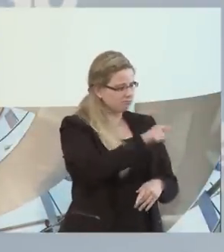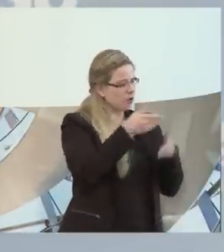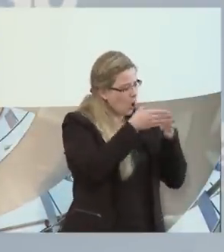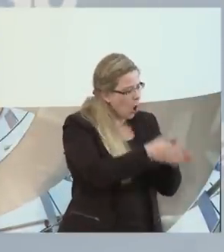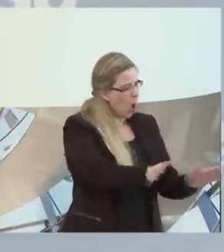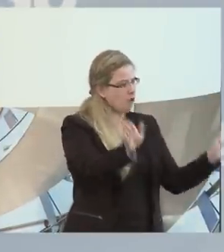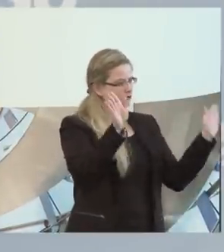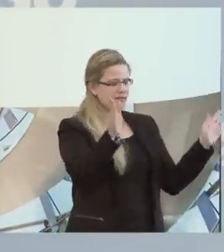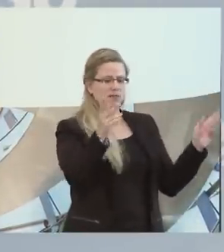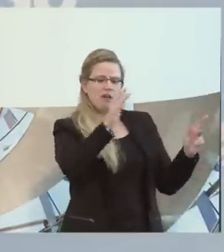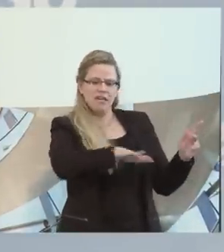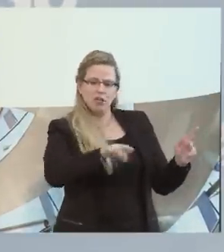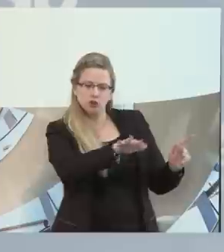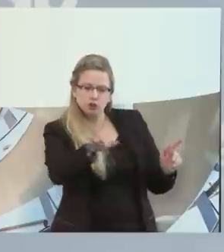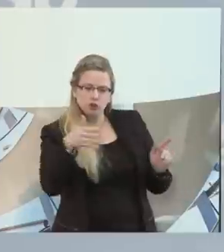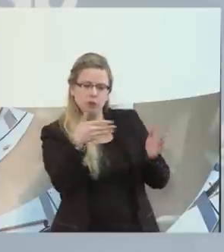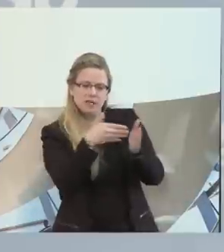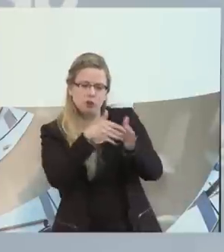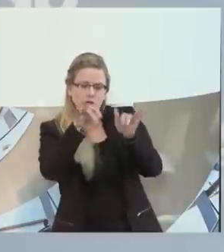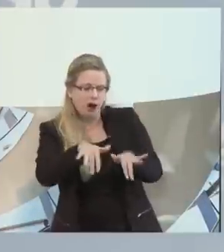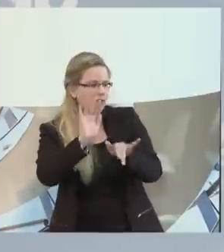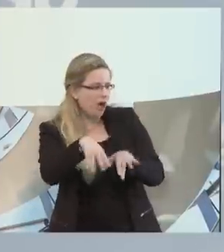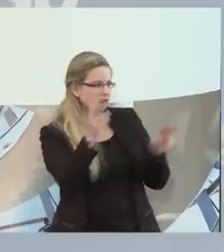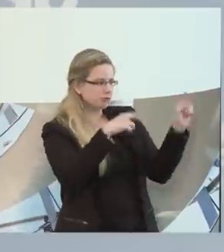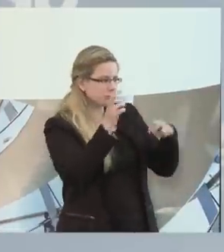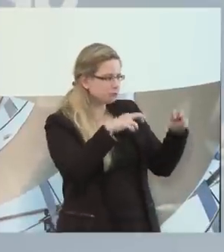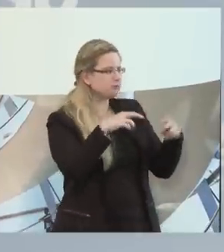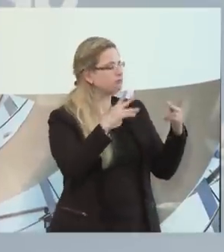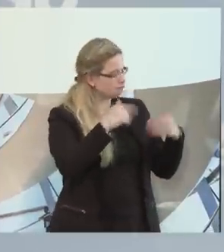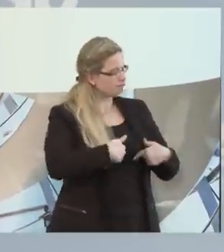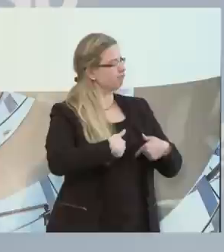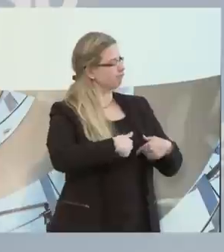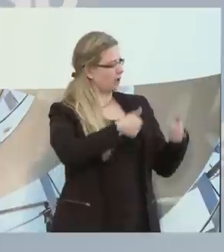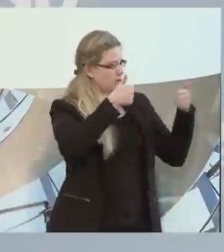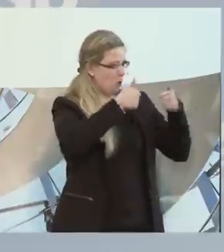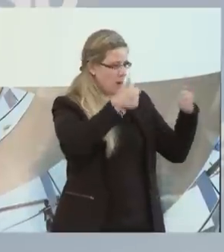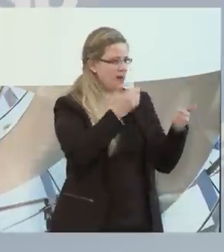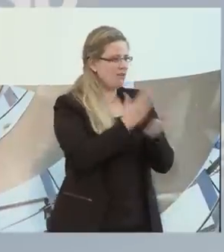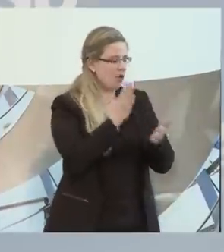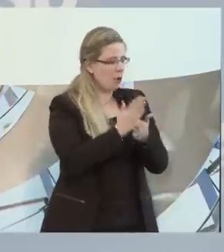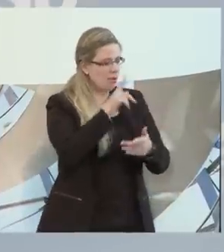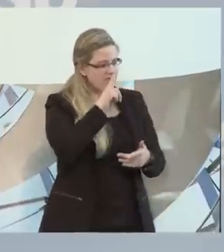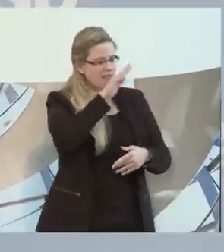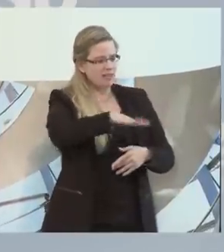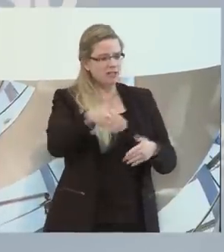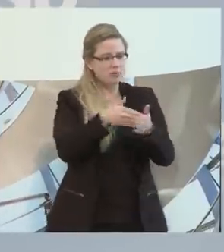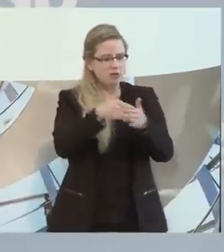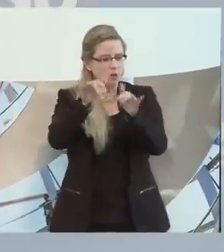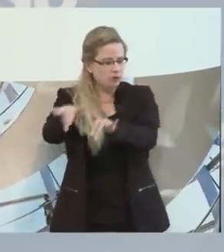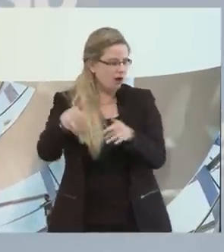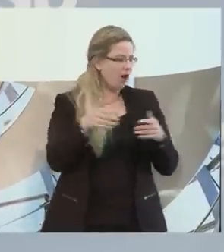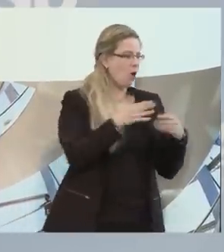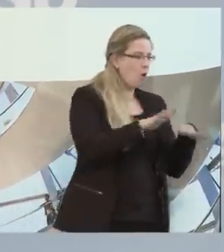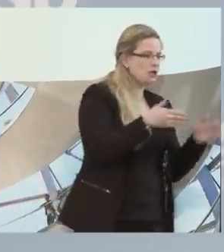welche Handicaps und nicht Handicaps und welche Begabung sie haben. Die Kinder können unheimlich viel daraus lernen, andere